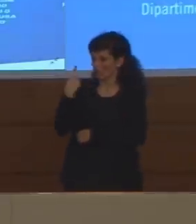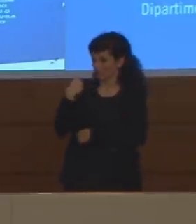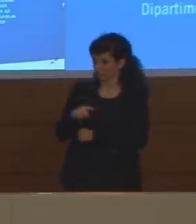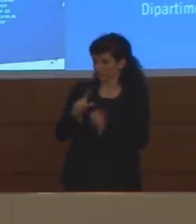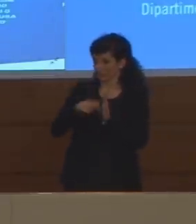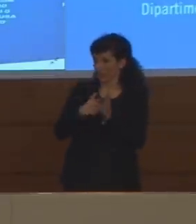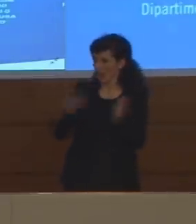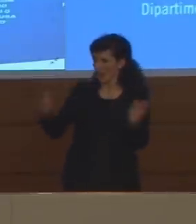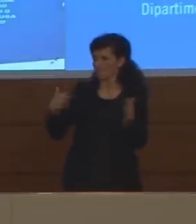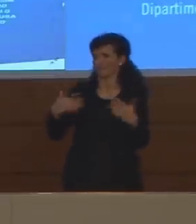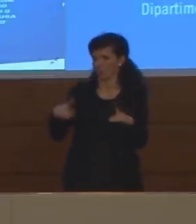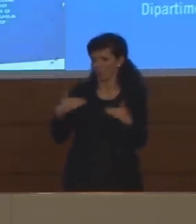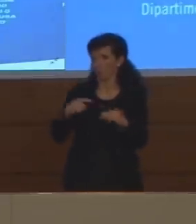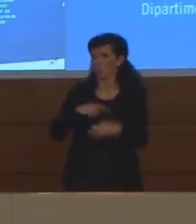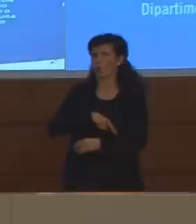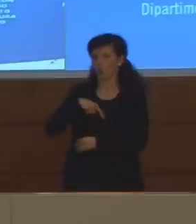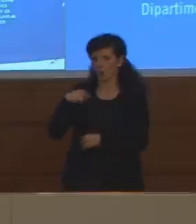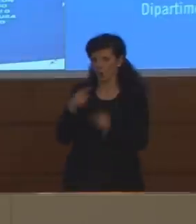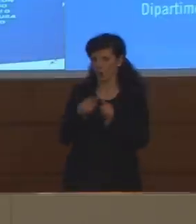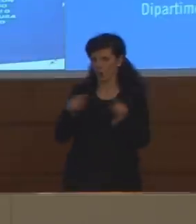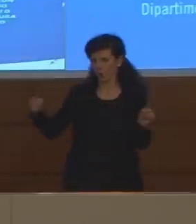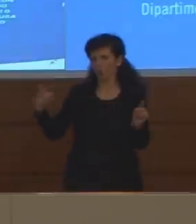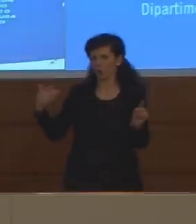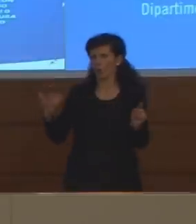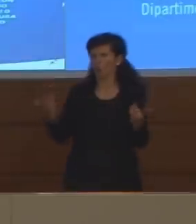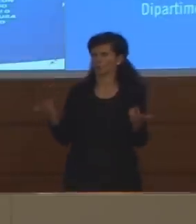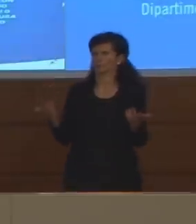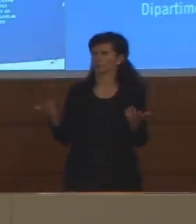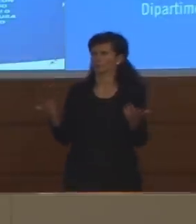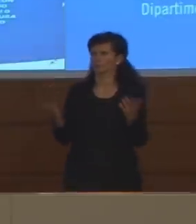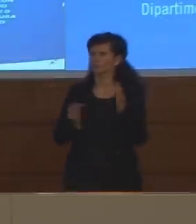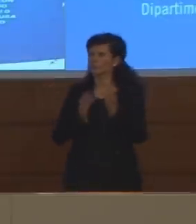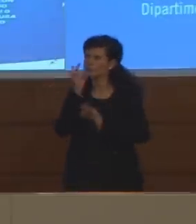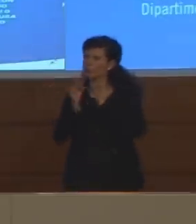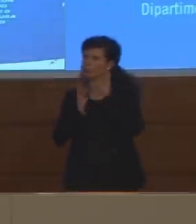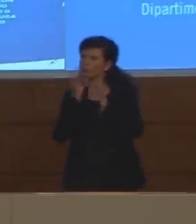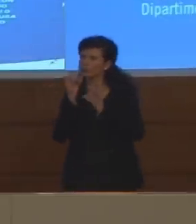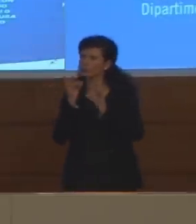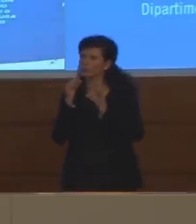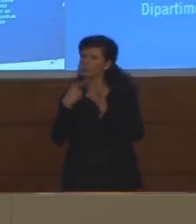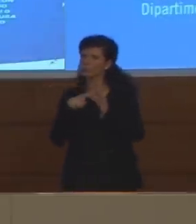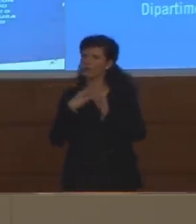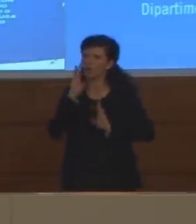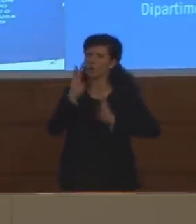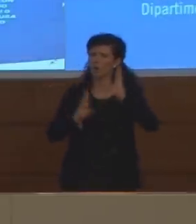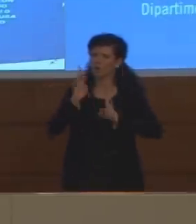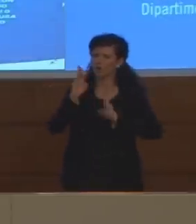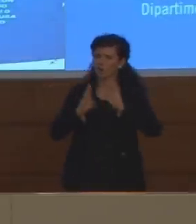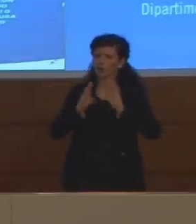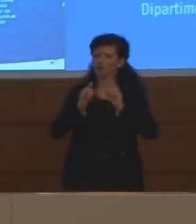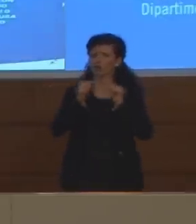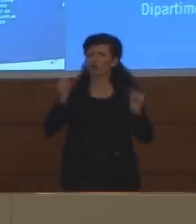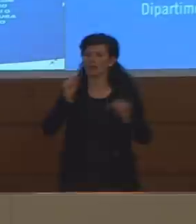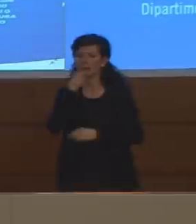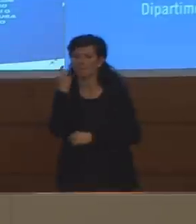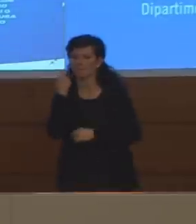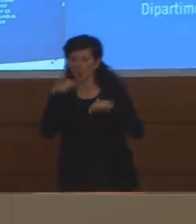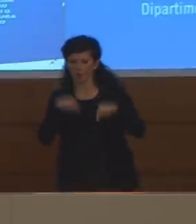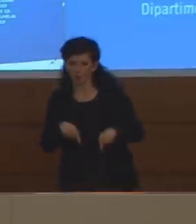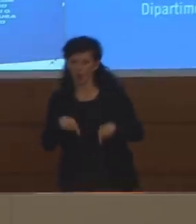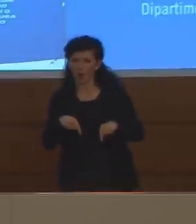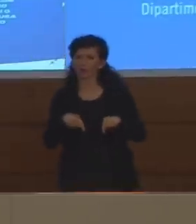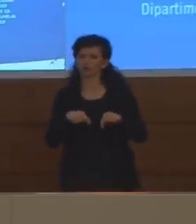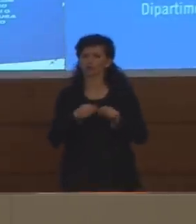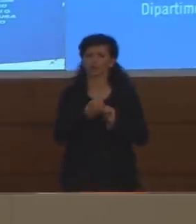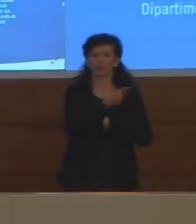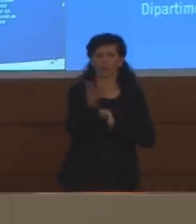mi pare che non ha molto senso fare un confronto fra il numero di tamponi fatti oggi e il numero di casi perché